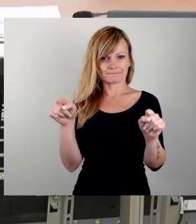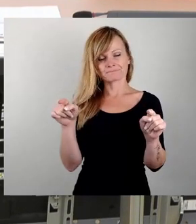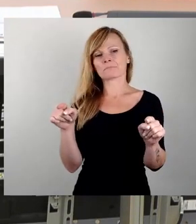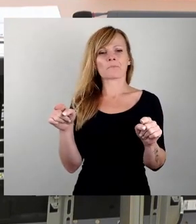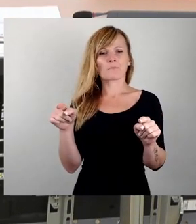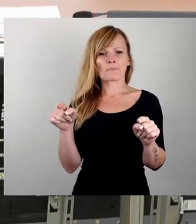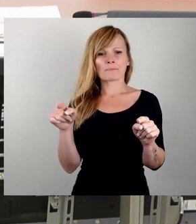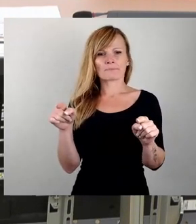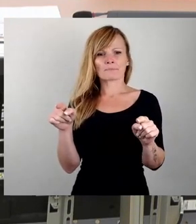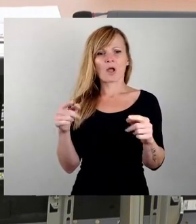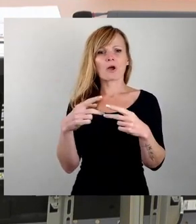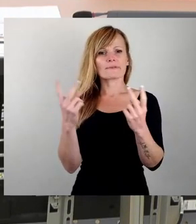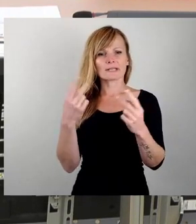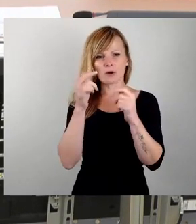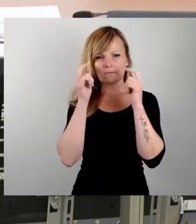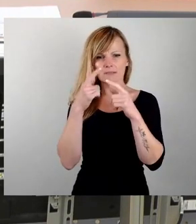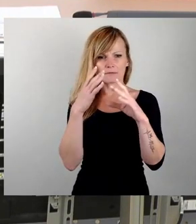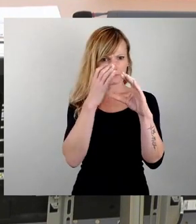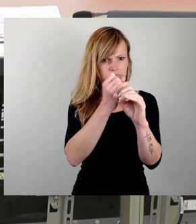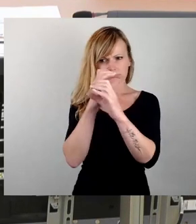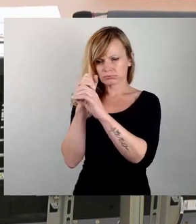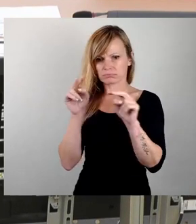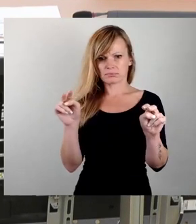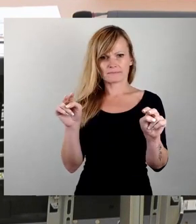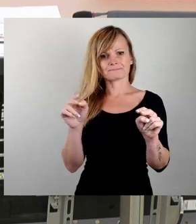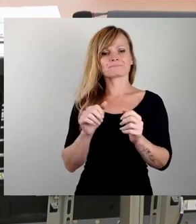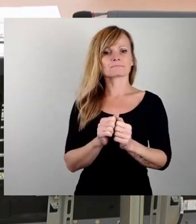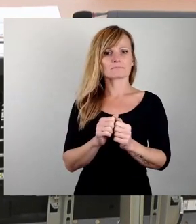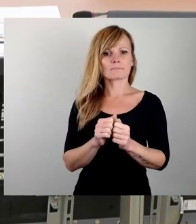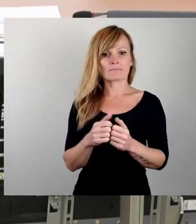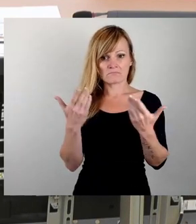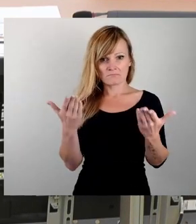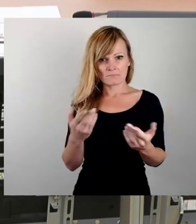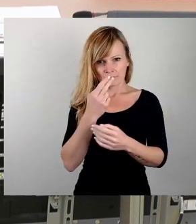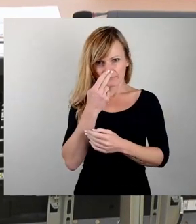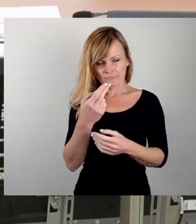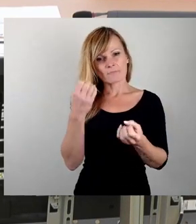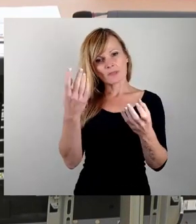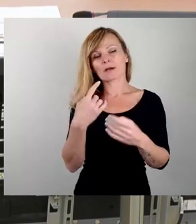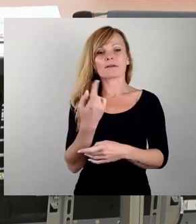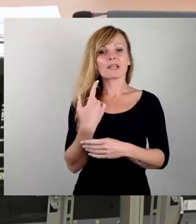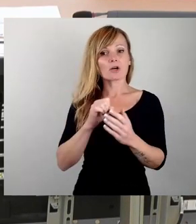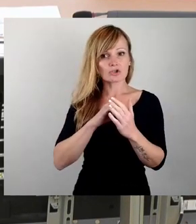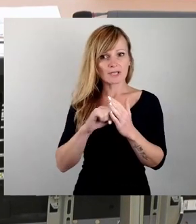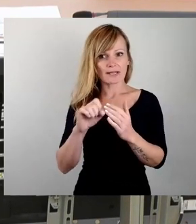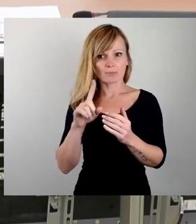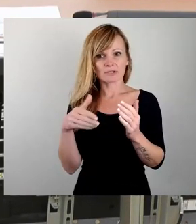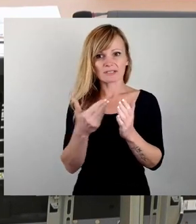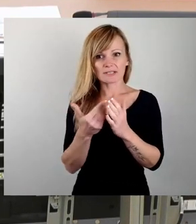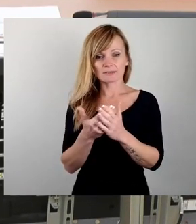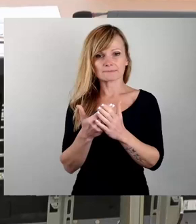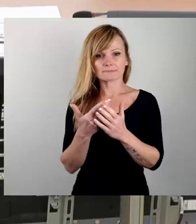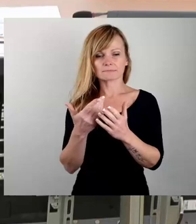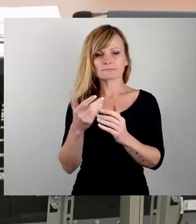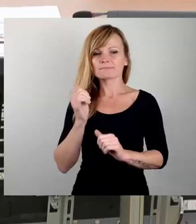Fokus der öffentlichen Aufmerksamkeit und die Geschehnisse zeigen meines Erachtens sehr deutlich, dass wir uns schleunigst um diese leider